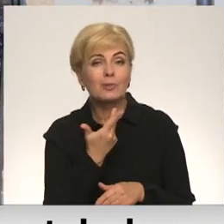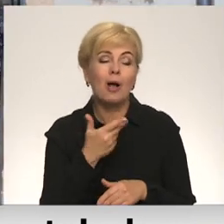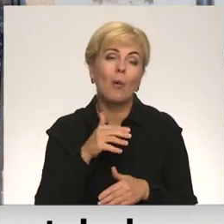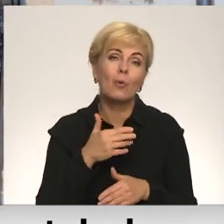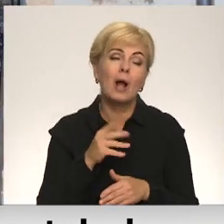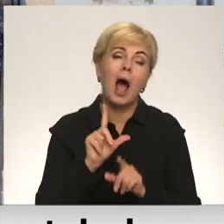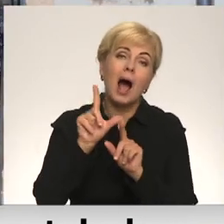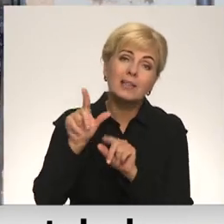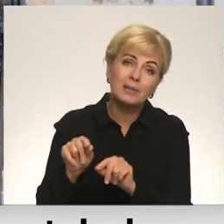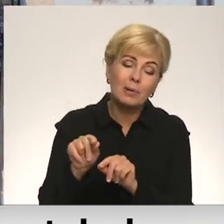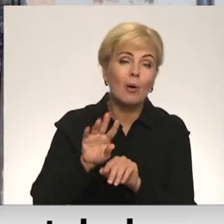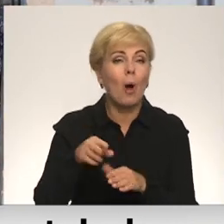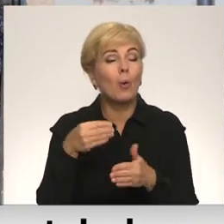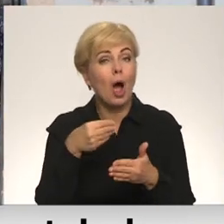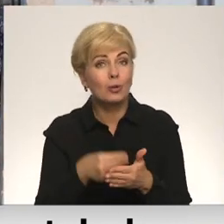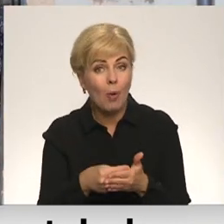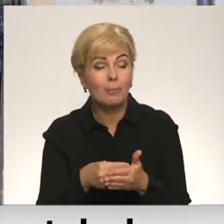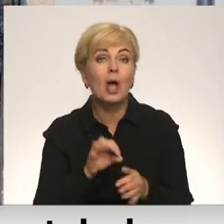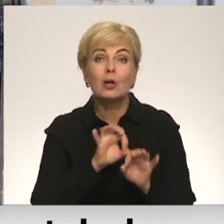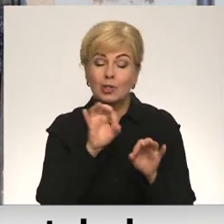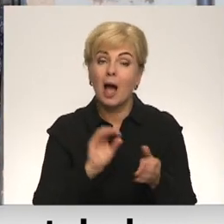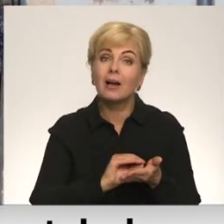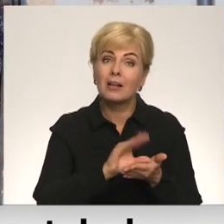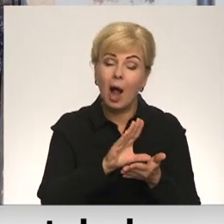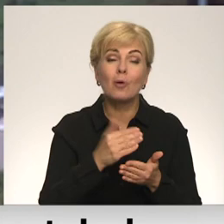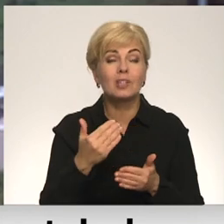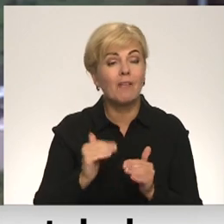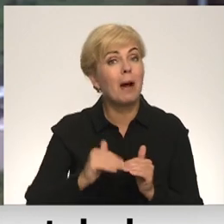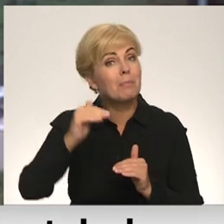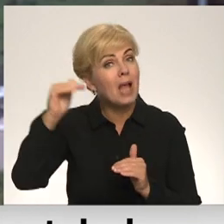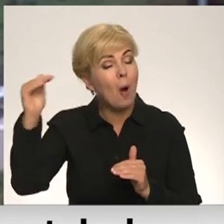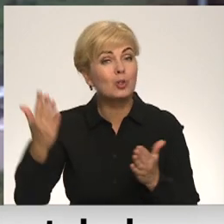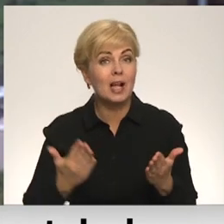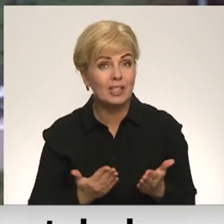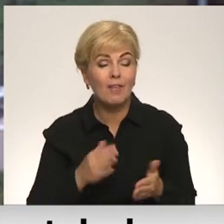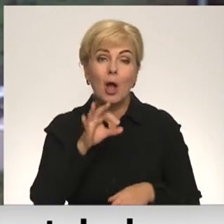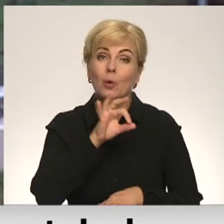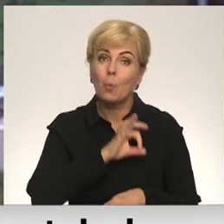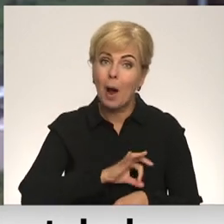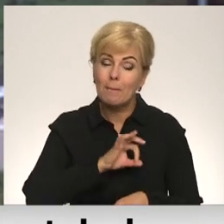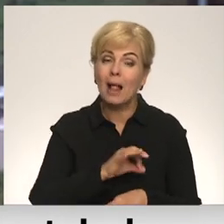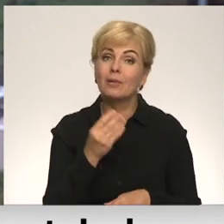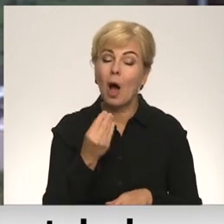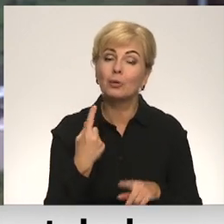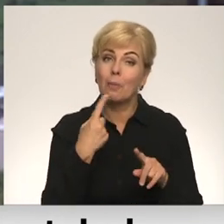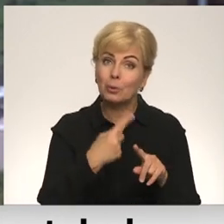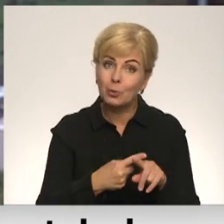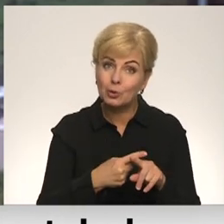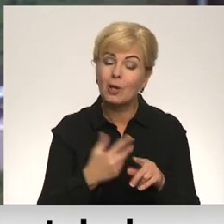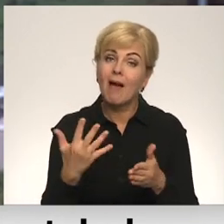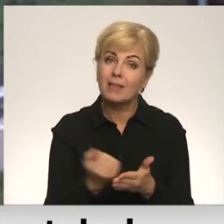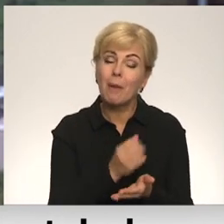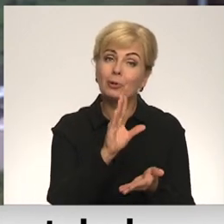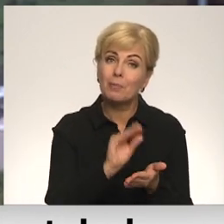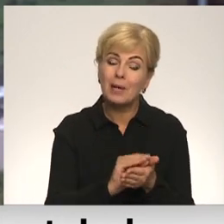jāizbraukt vai kaut ko nopiet. Vai arī tu sāc krāt jau savai pieaugušā dzīvē. Tu var nopelnīt šo naudu un plus tu gūsti pieredzi